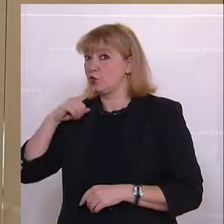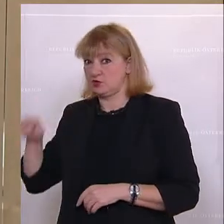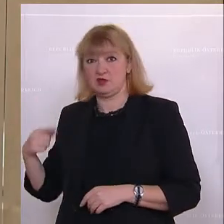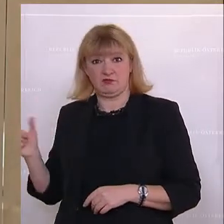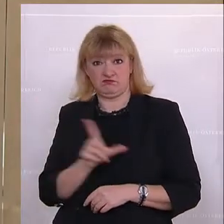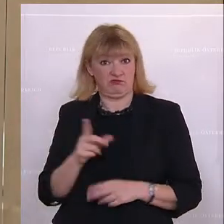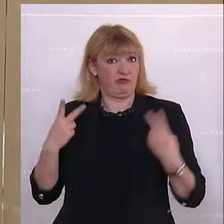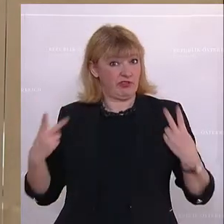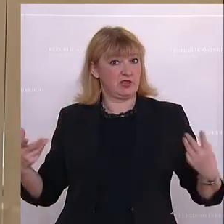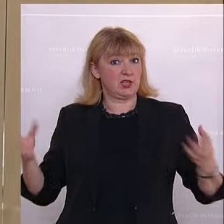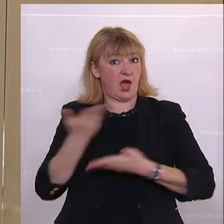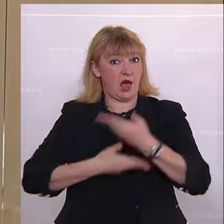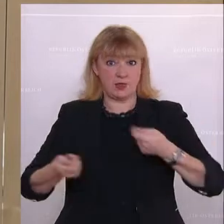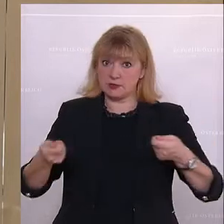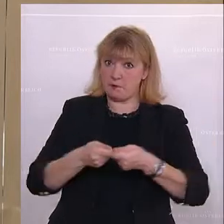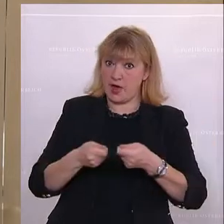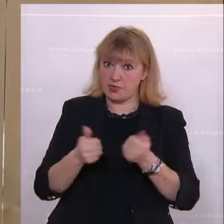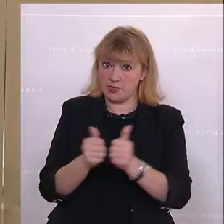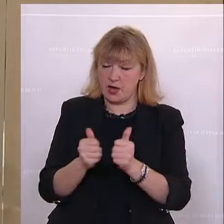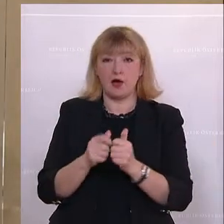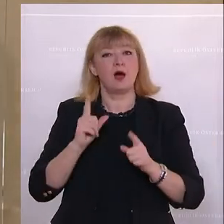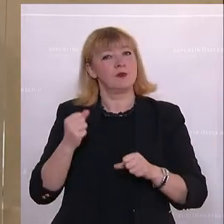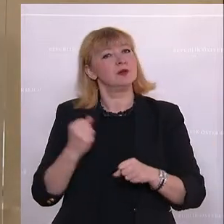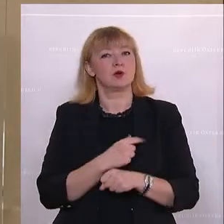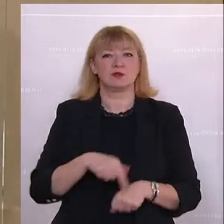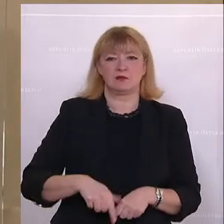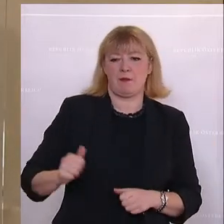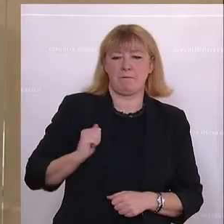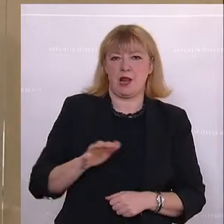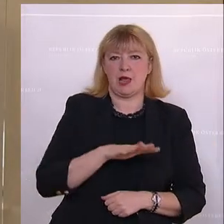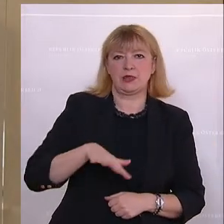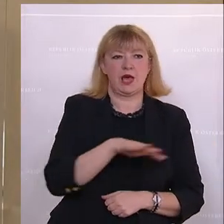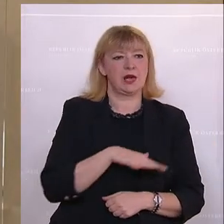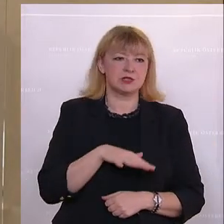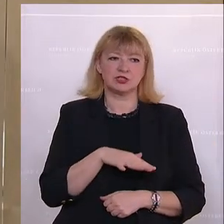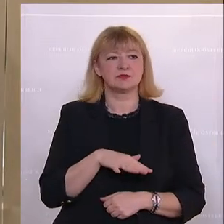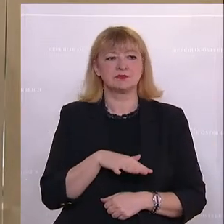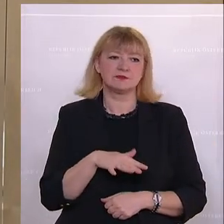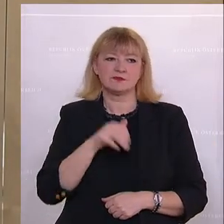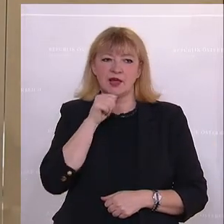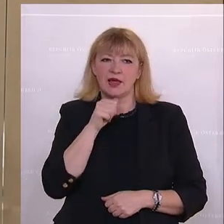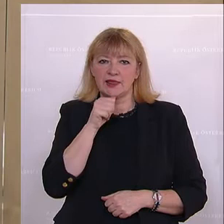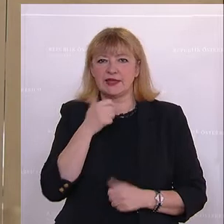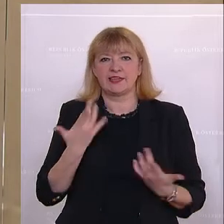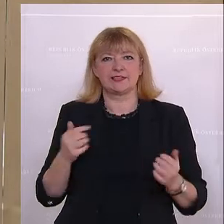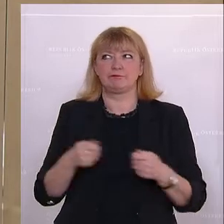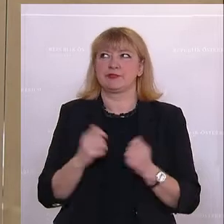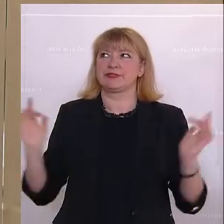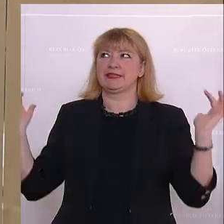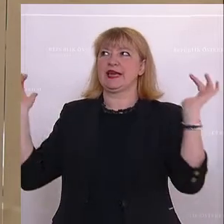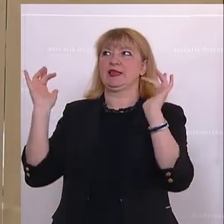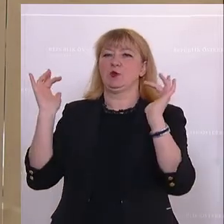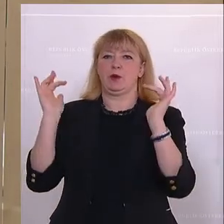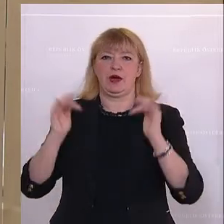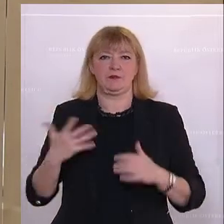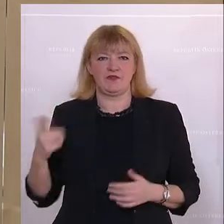Handelspartner, sind wir natürlich militärisch hier nicht das gegenüber, das